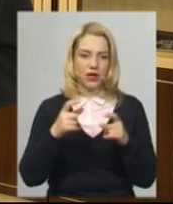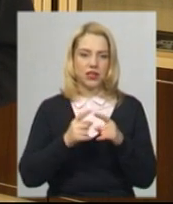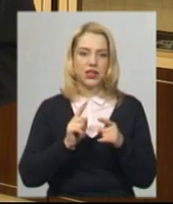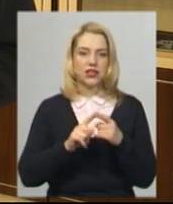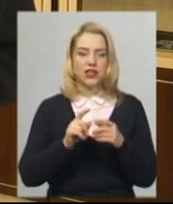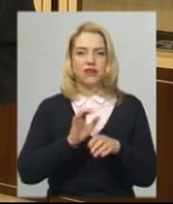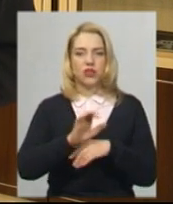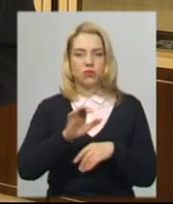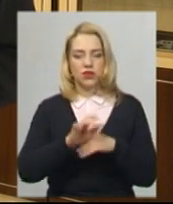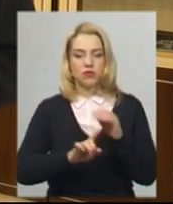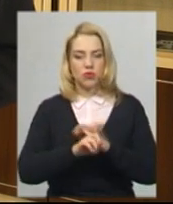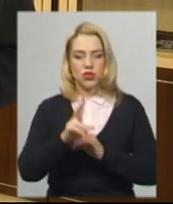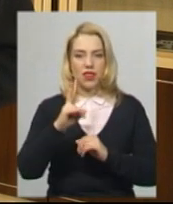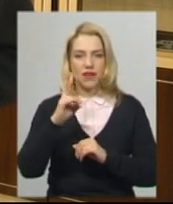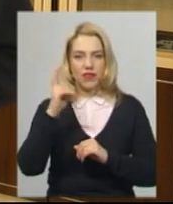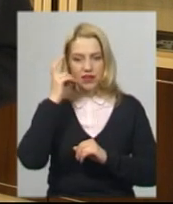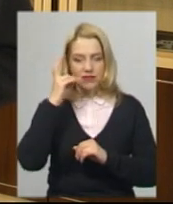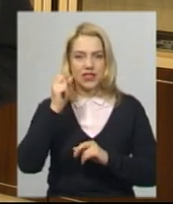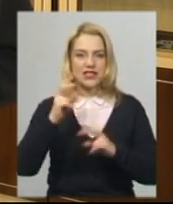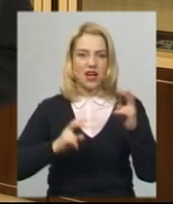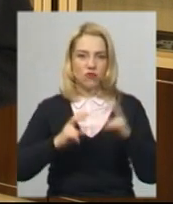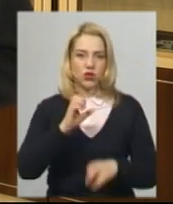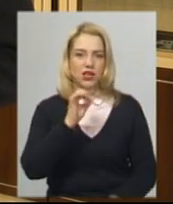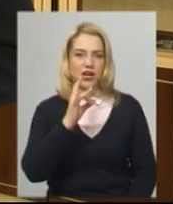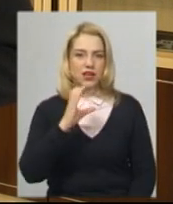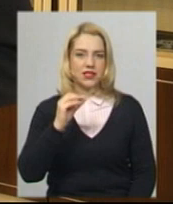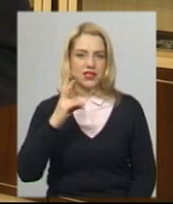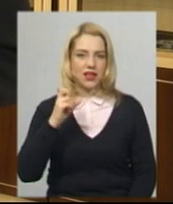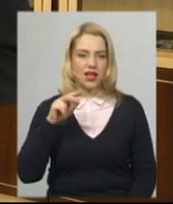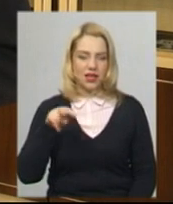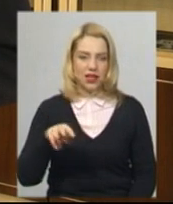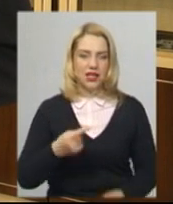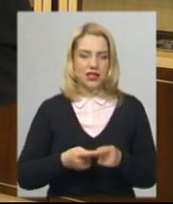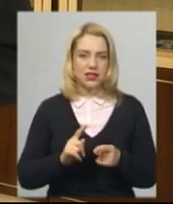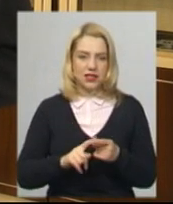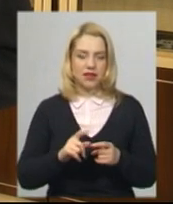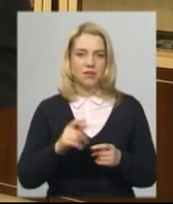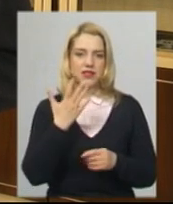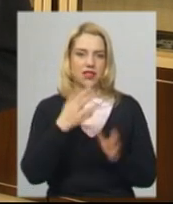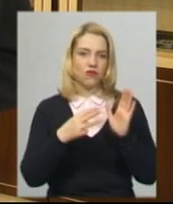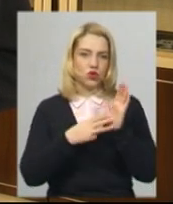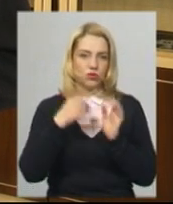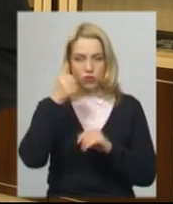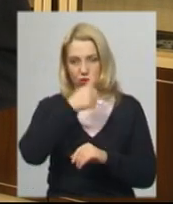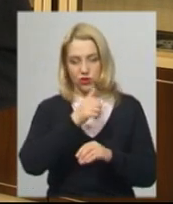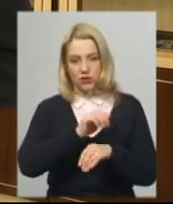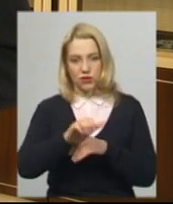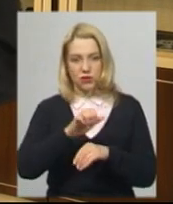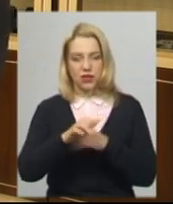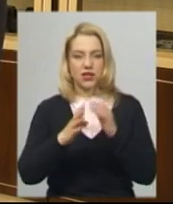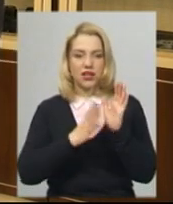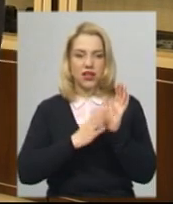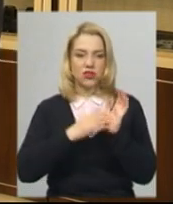у Києві на заводі «Арсенал» у 1949 році. Це апарат 1958 року, 9 років